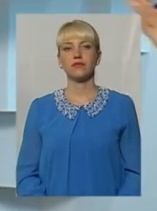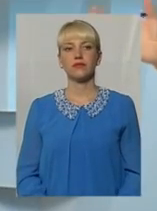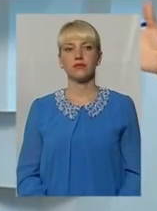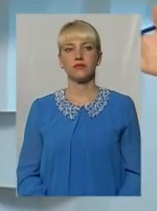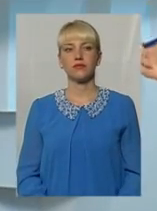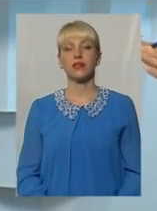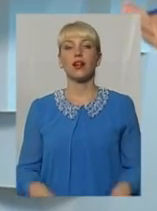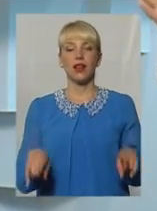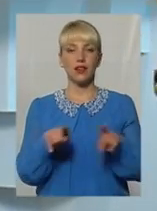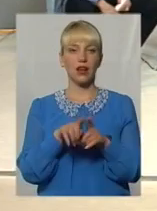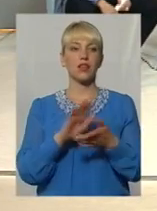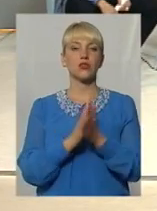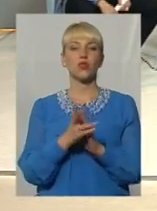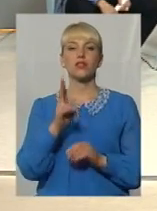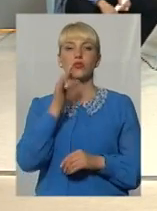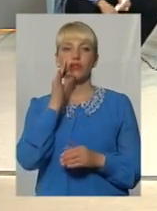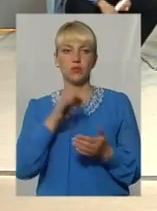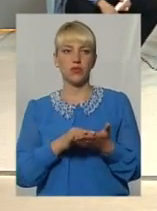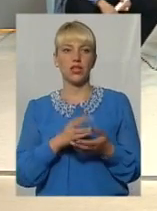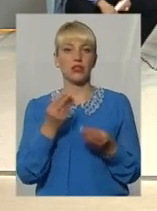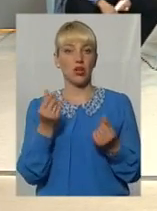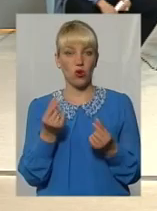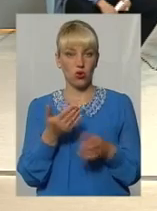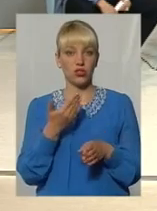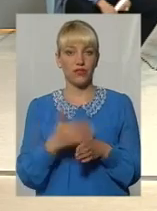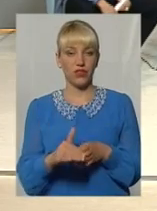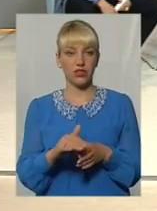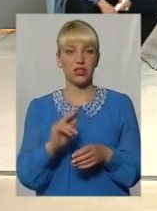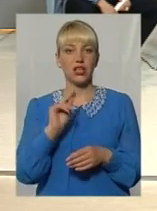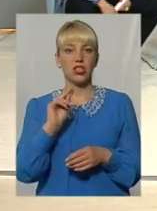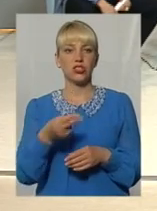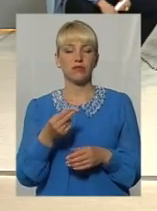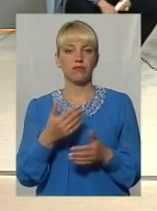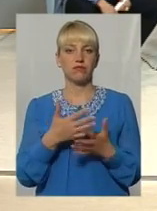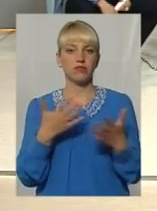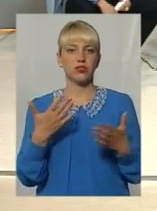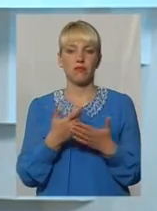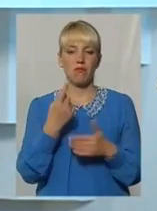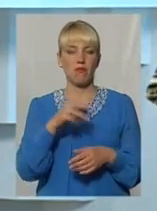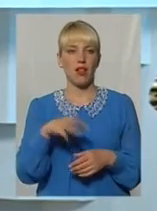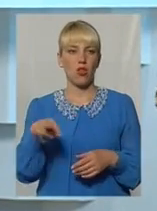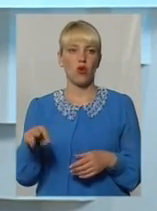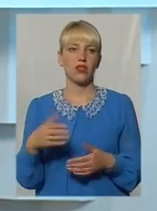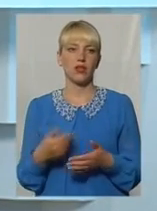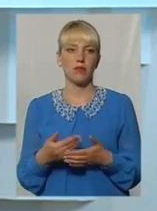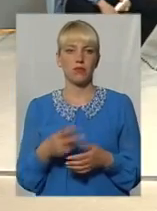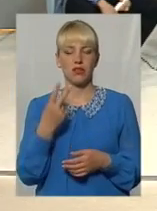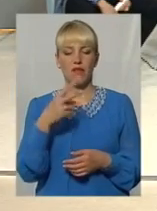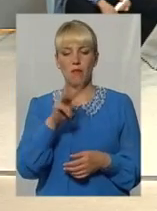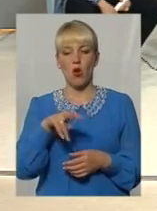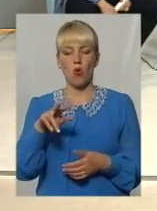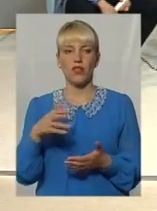Власне, отака ситуація. Хто відповідатиме, грошей виділено більше, ніж мільйон на тих всі справи. Майже 2